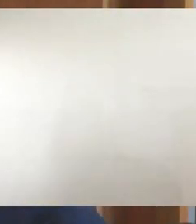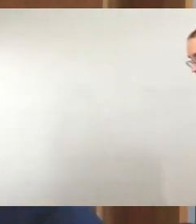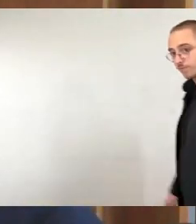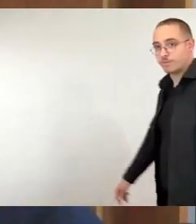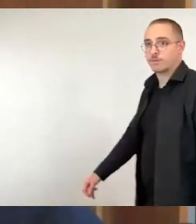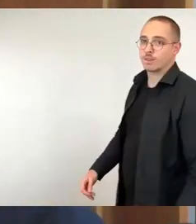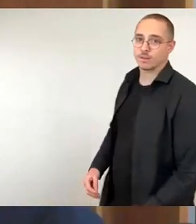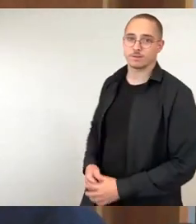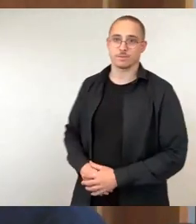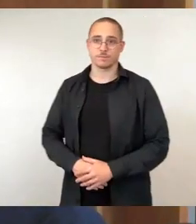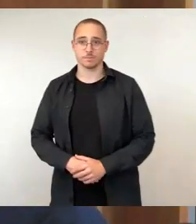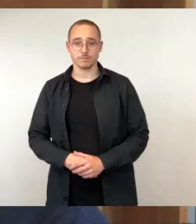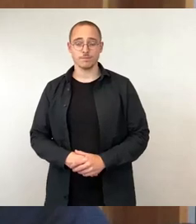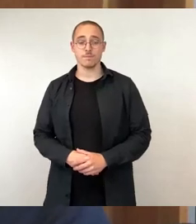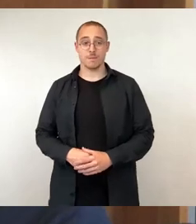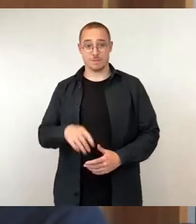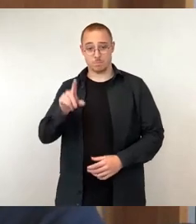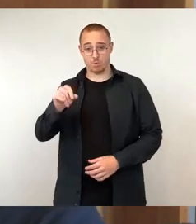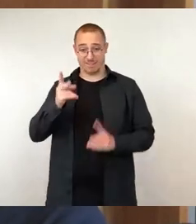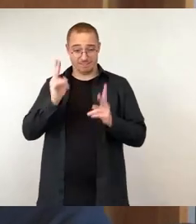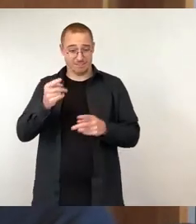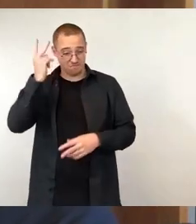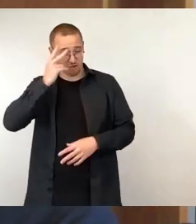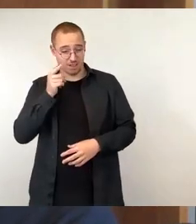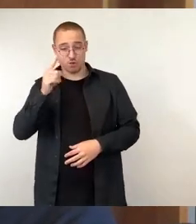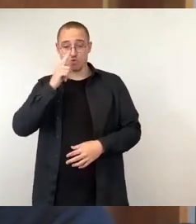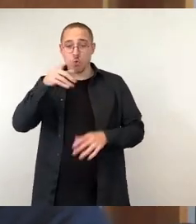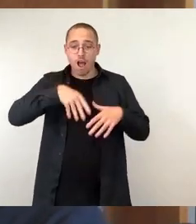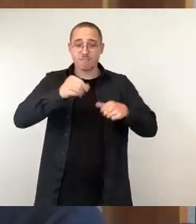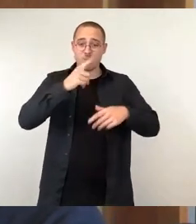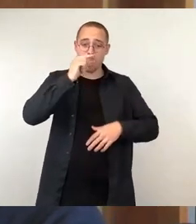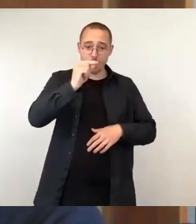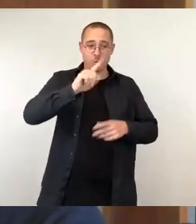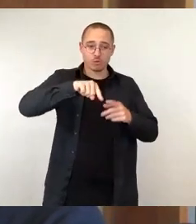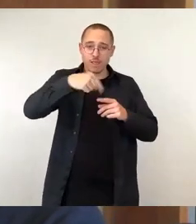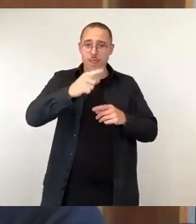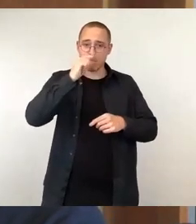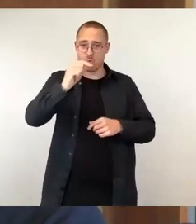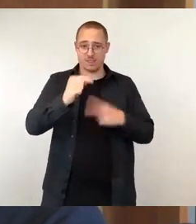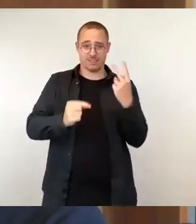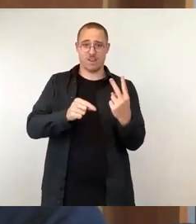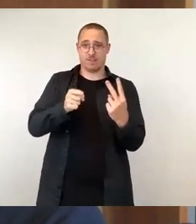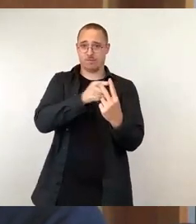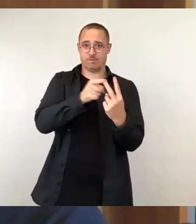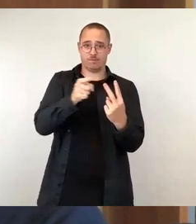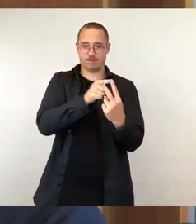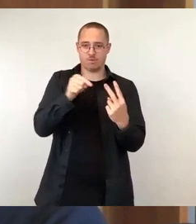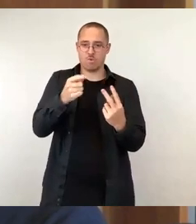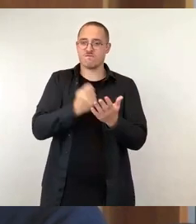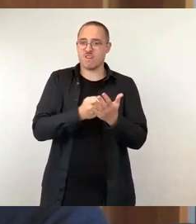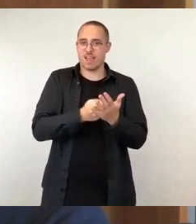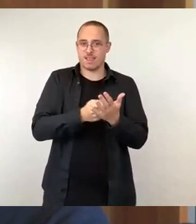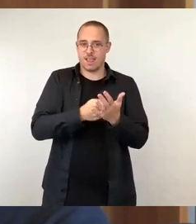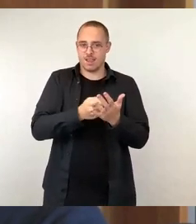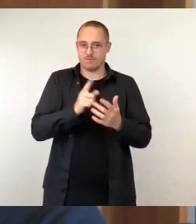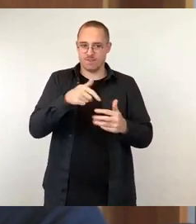dem Montag drauf waren also die Werte, über dem von der Verwaltung im Vorhinein als zulässigen Korridor